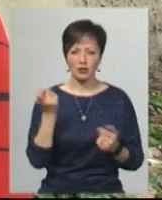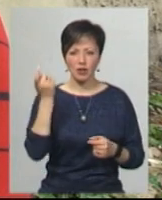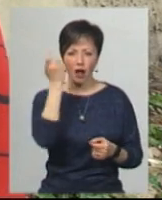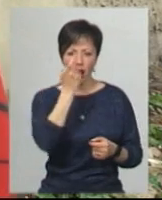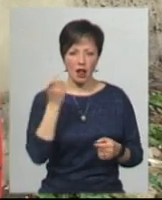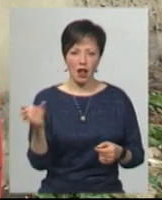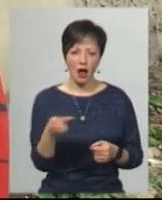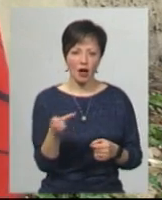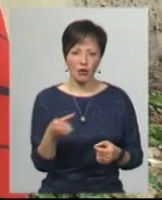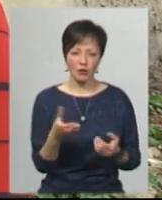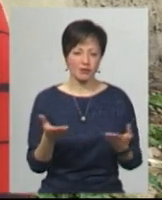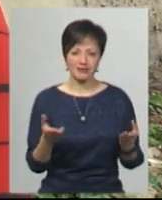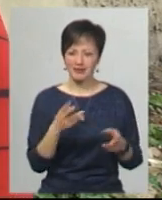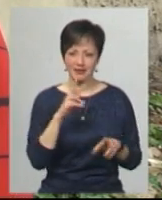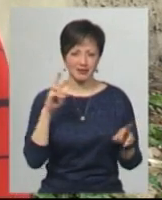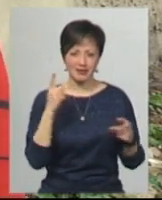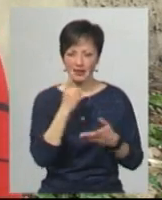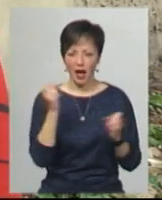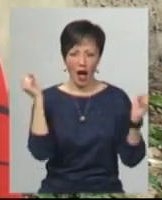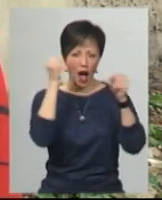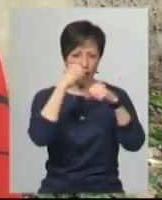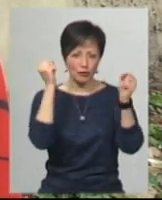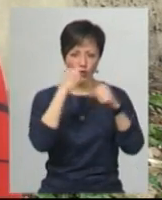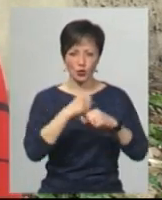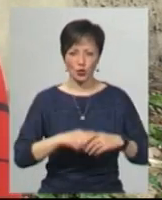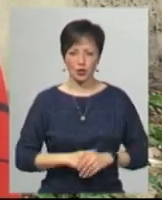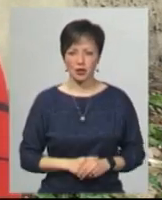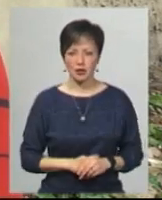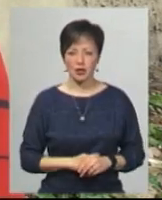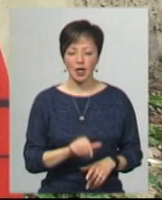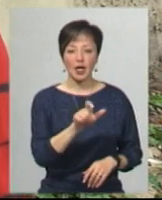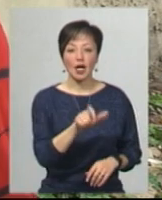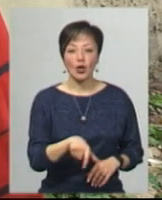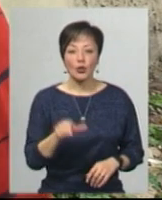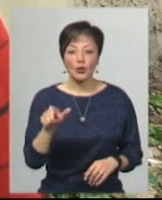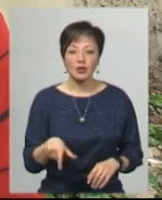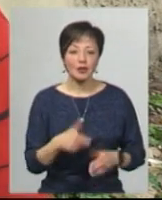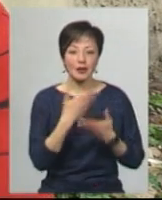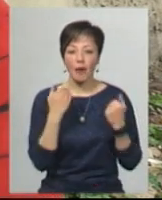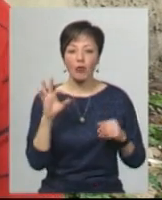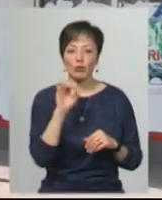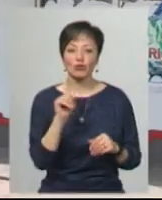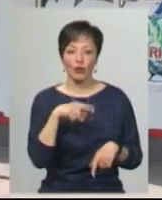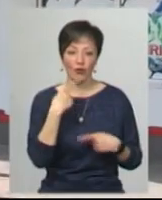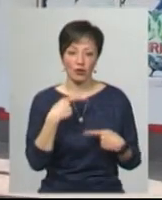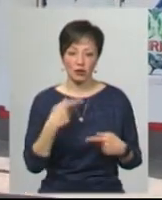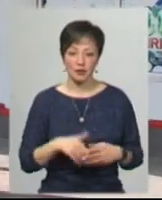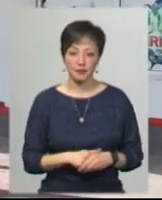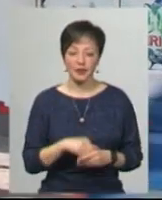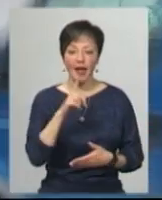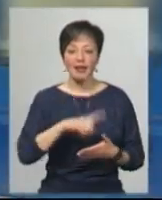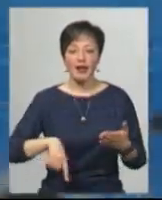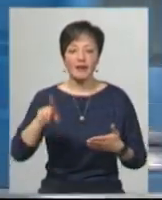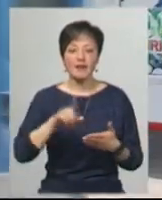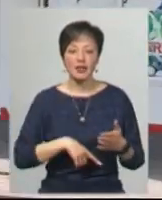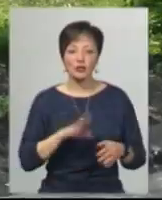алкаши, чи що, це абсурд, це люди вже не мають про що балакати просто. Не вірить у